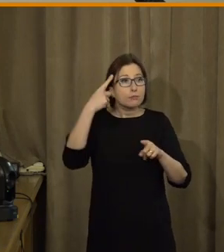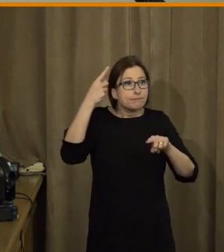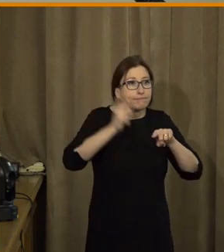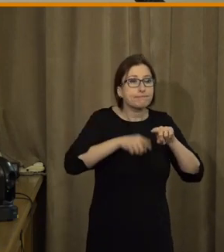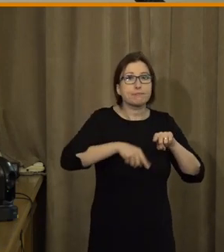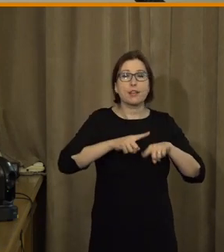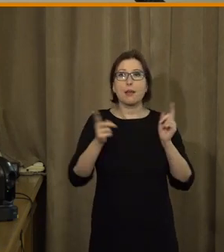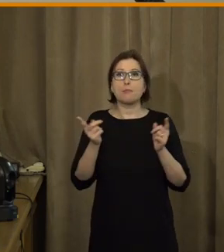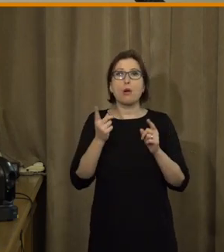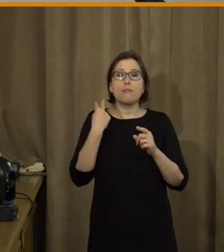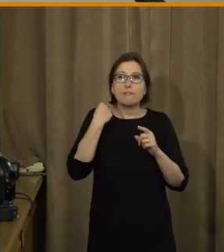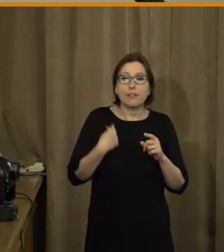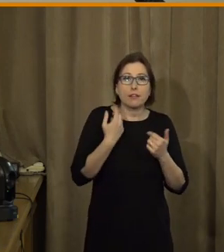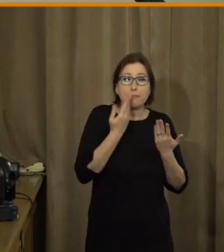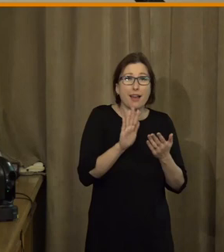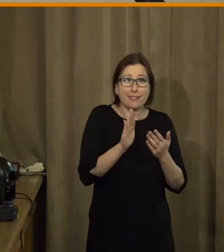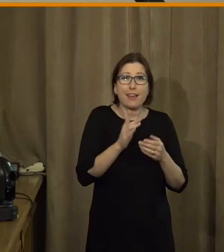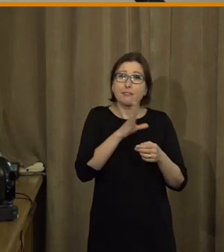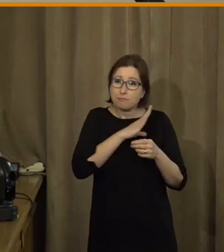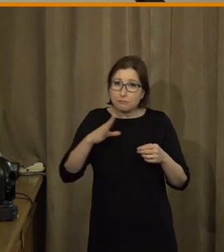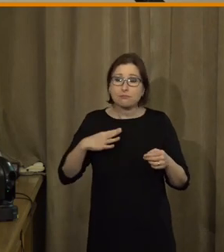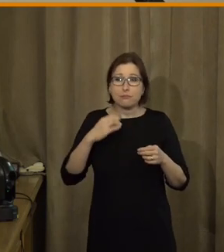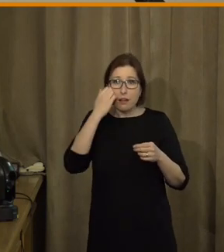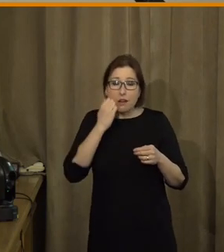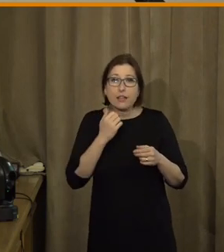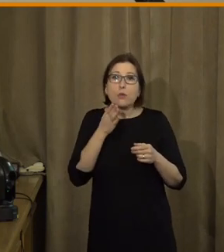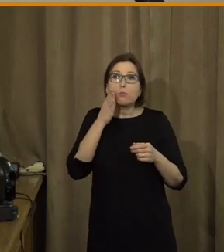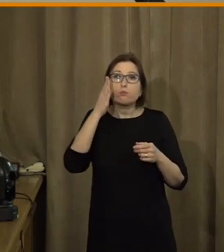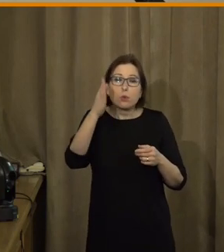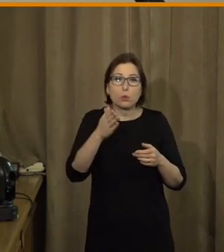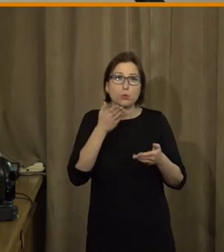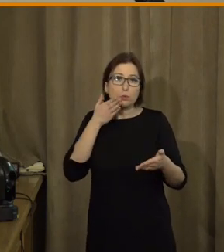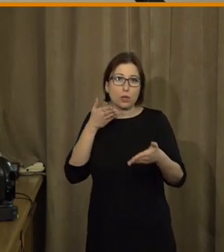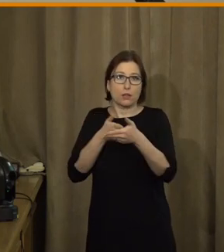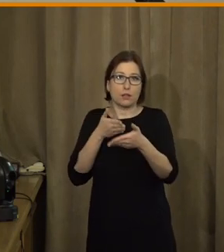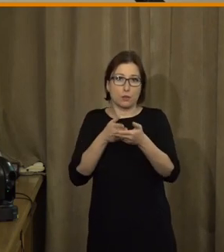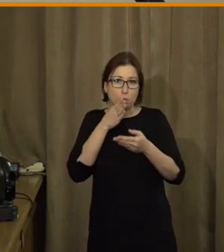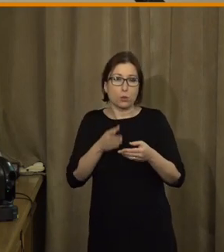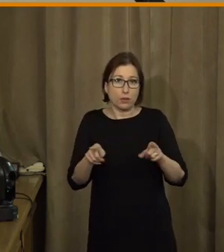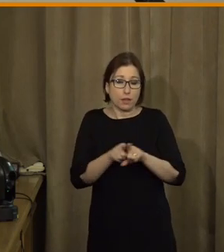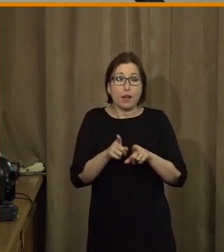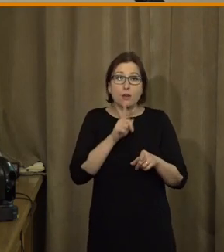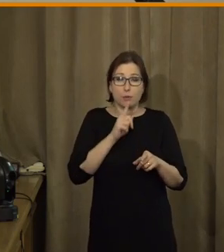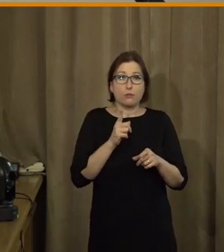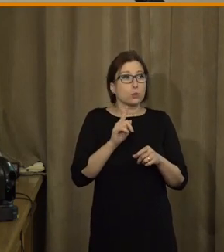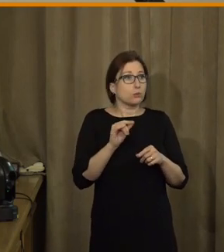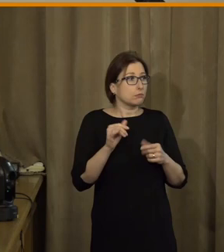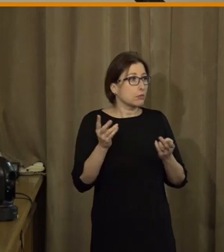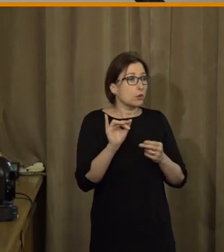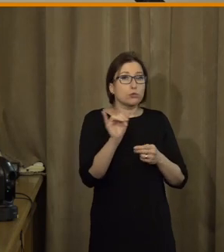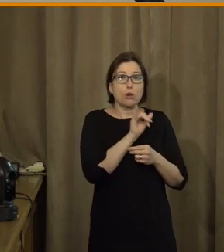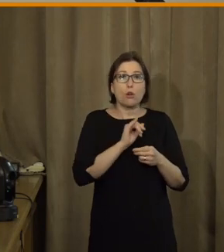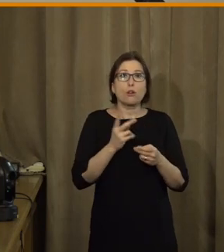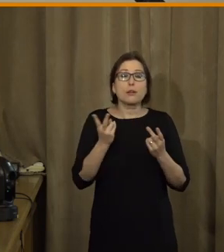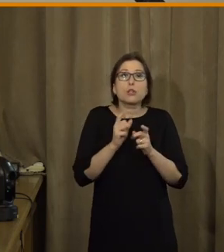handicap, aby ty prostředky ovládaly, ale jako dostavu digitálního vyloučení se skutečně musete dostat i z